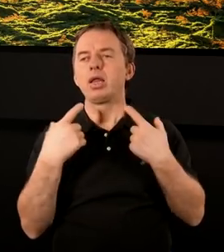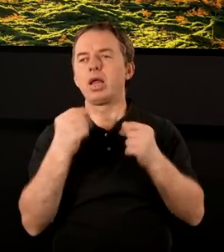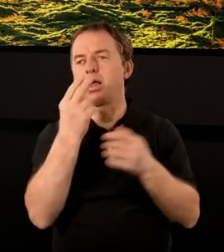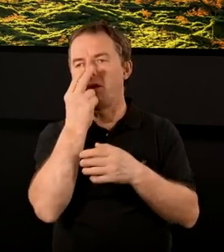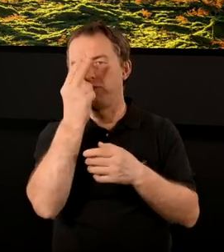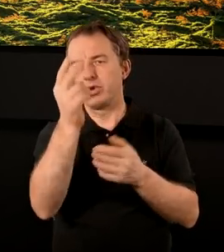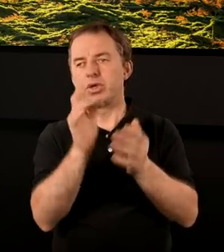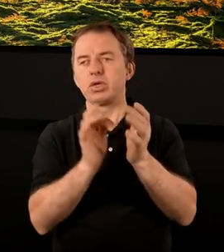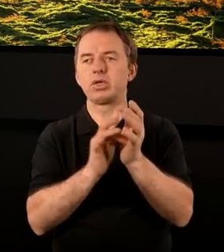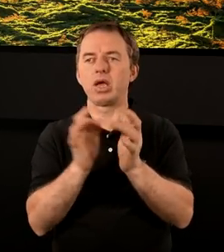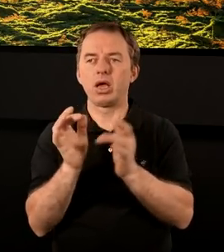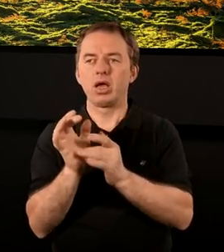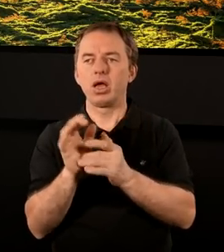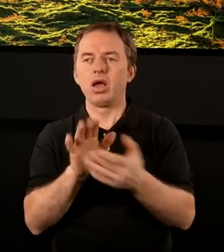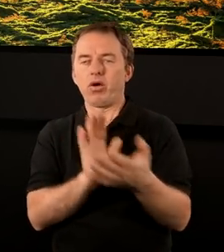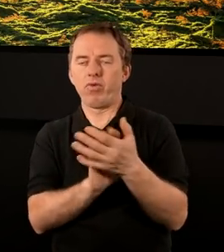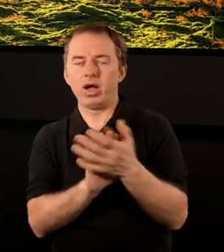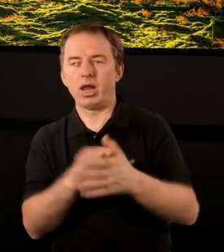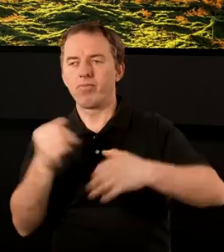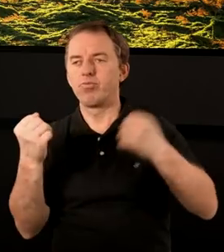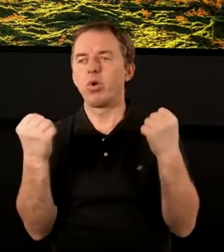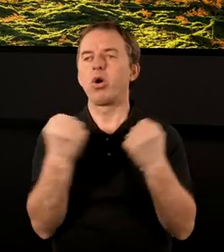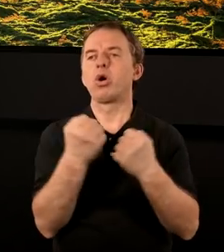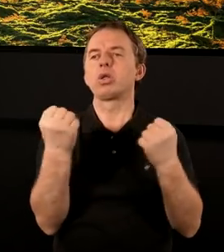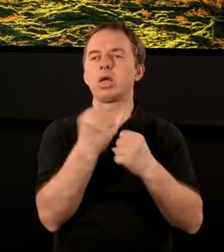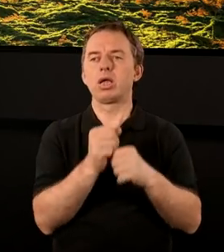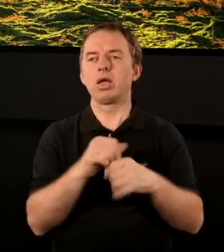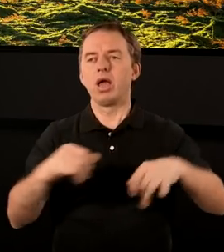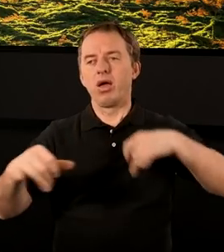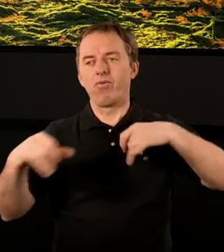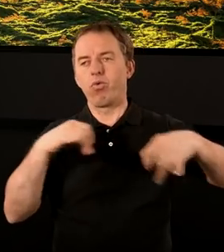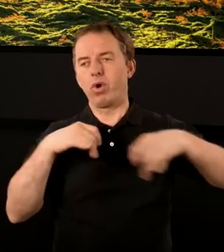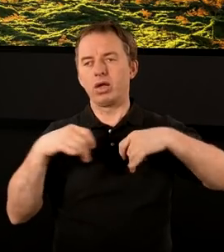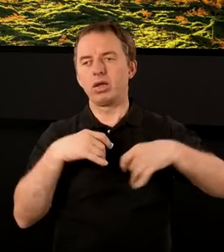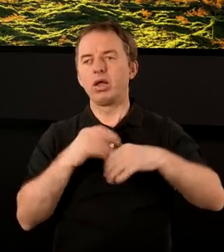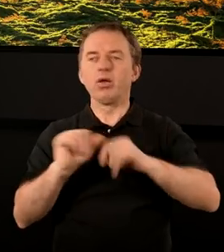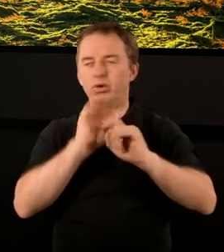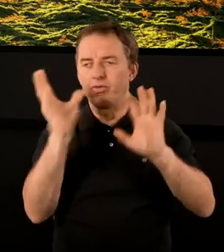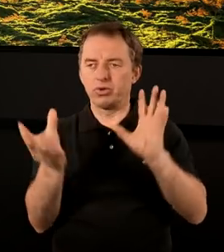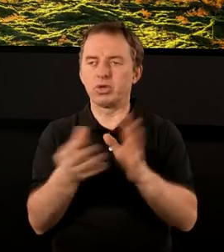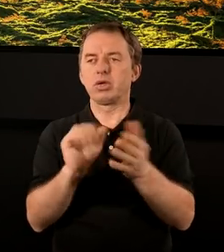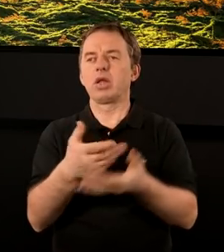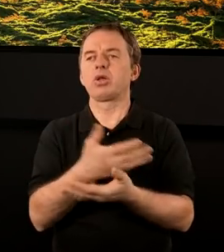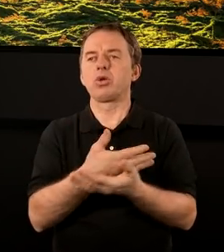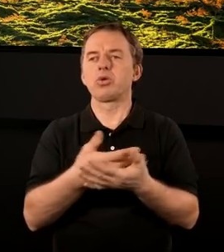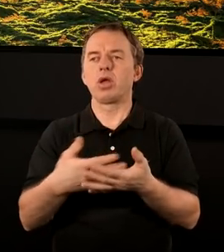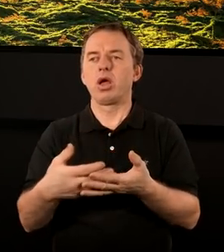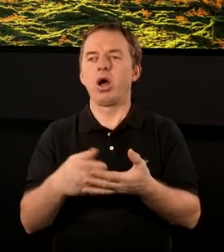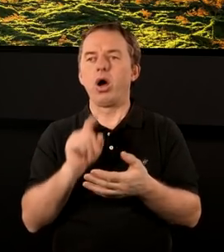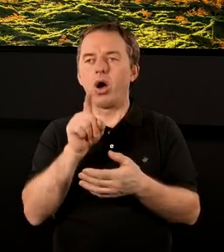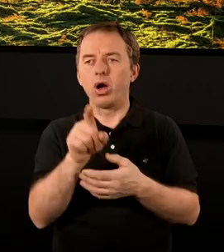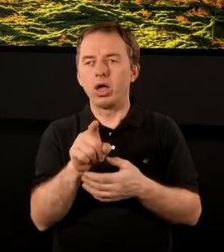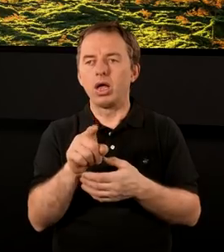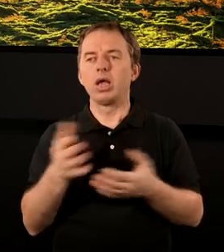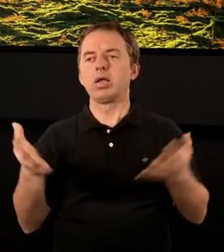I nagle widzi Pana Jezusa w chwale, w mocy, władny naprawdę rządzić wszystkim na tej ziemi. I